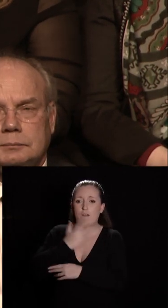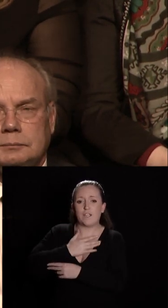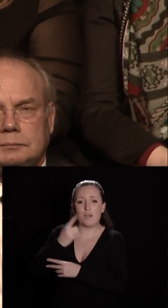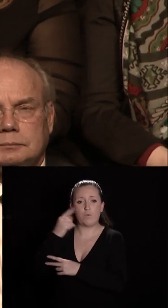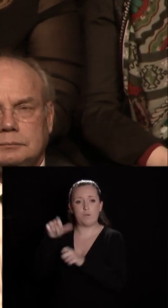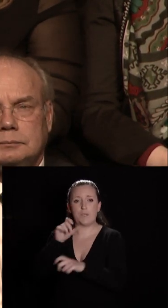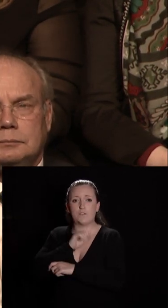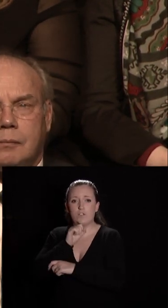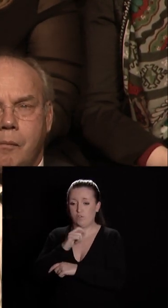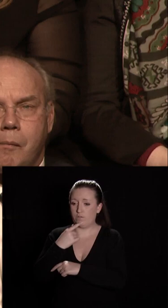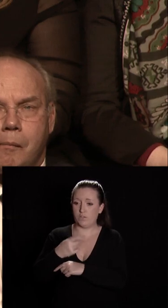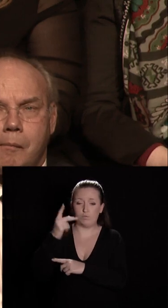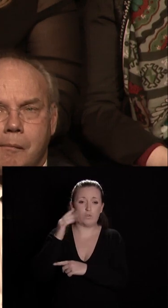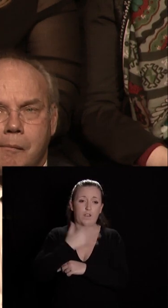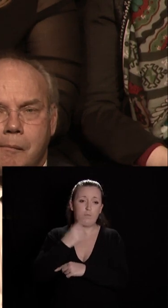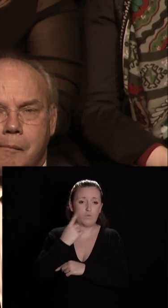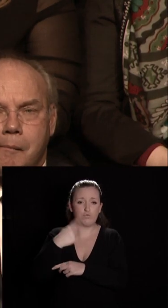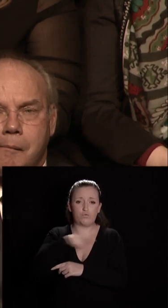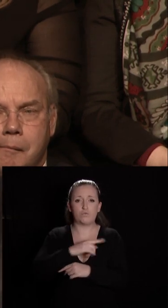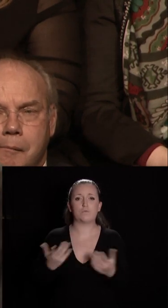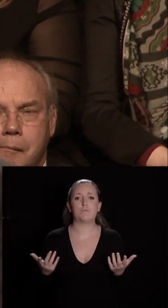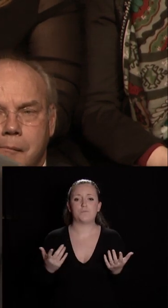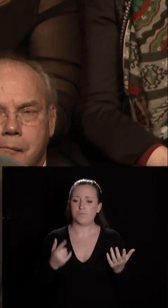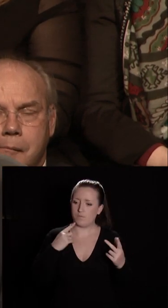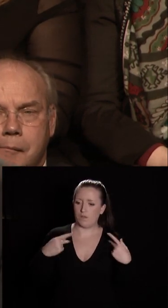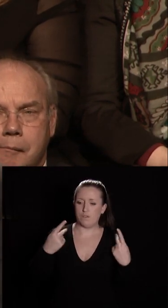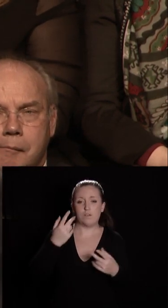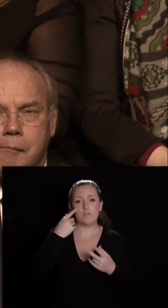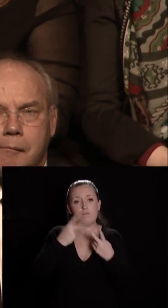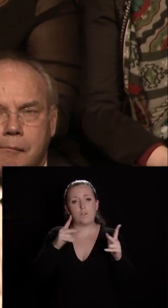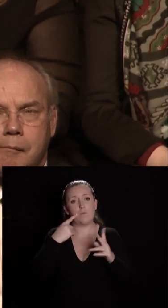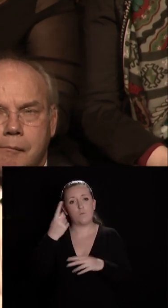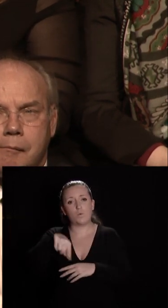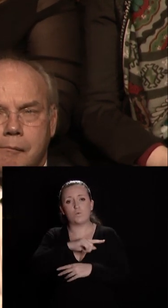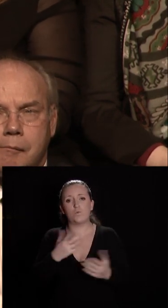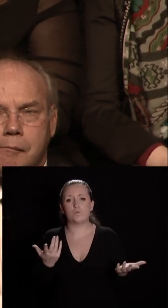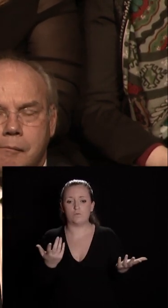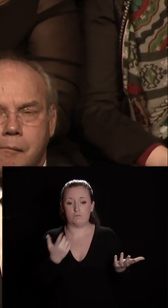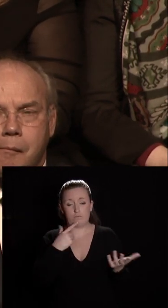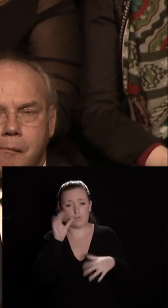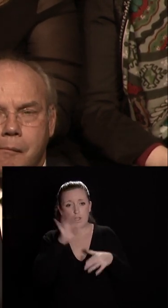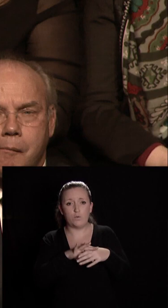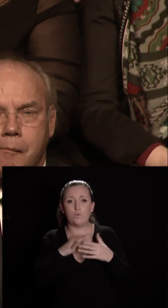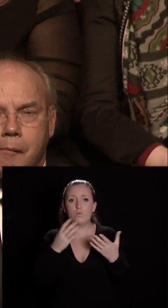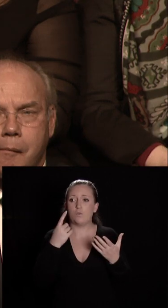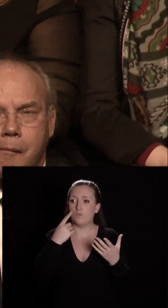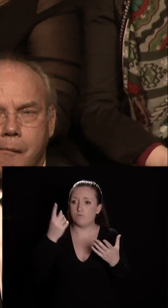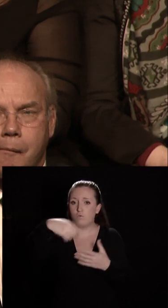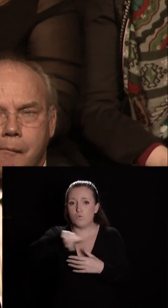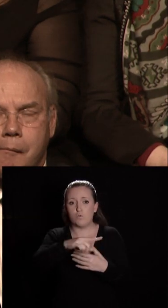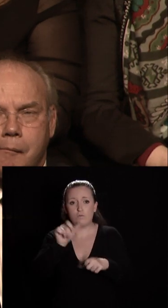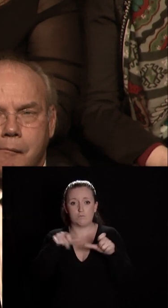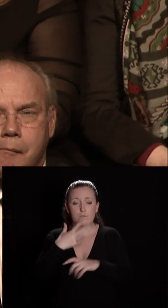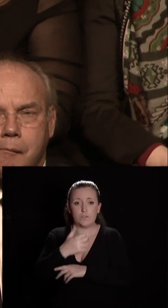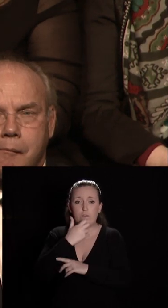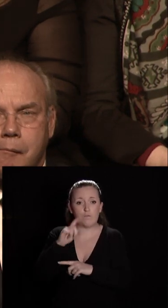plus douce à vivre pour tous cette ville pour tous c'est avec nous les élus avec vous tous avec nous ici Dijonais de